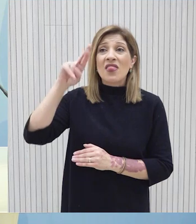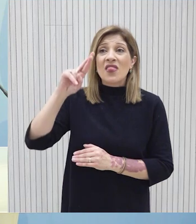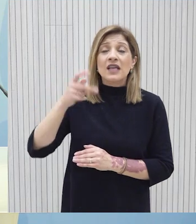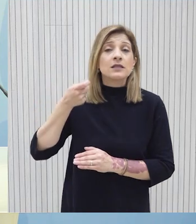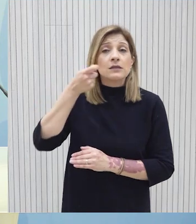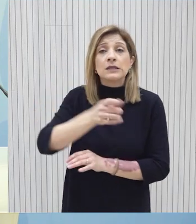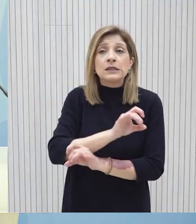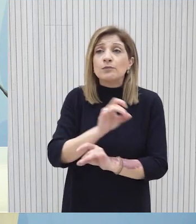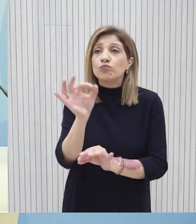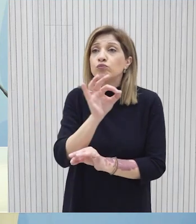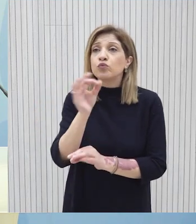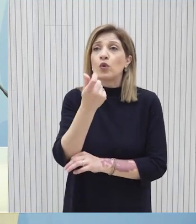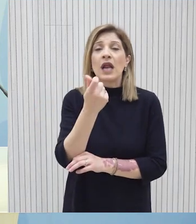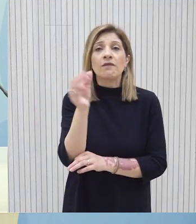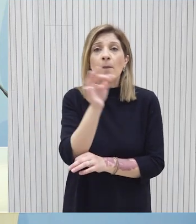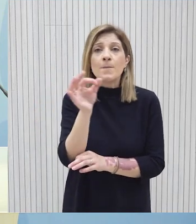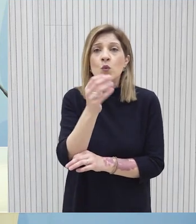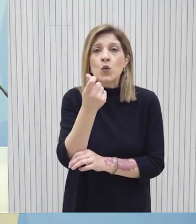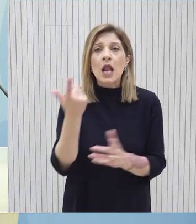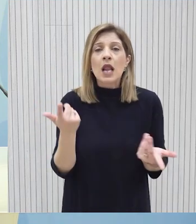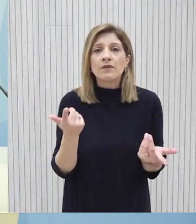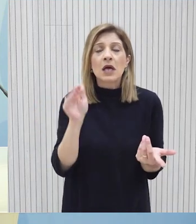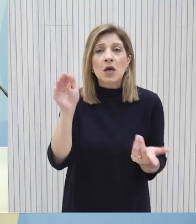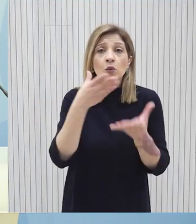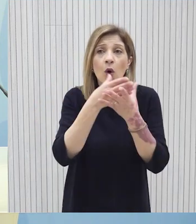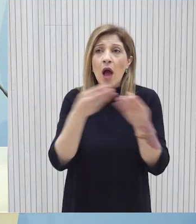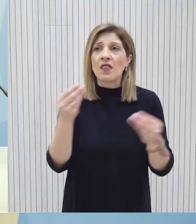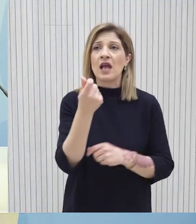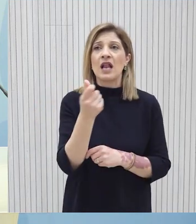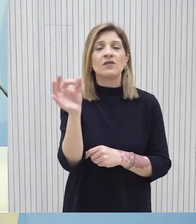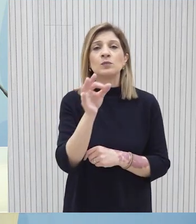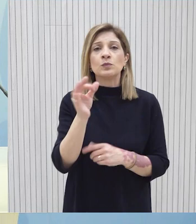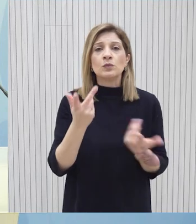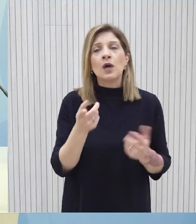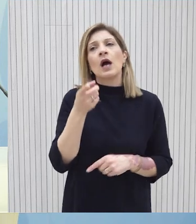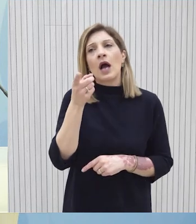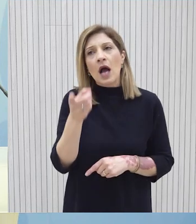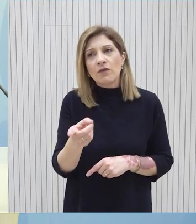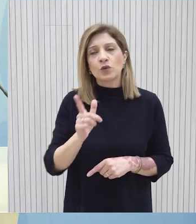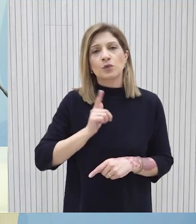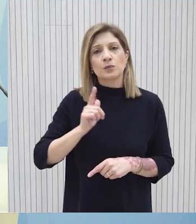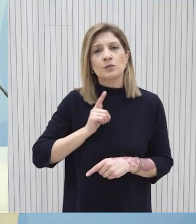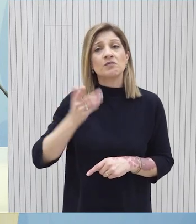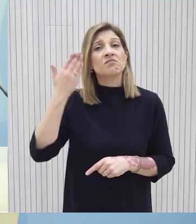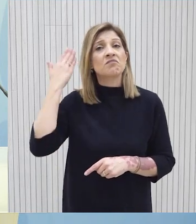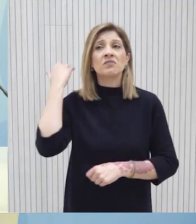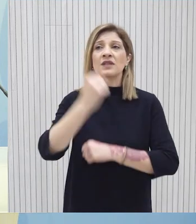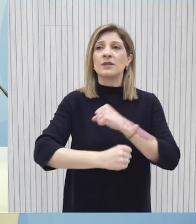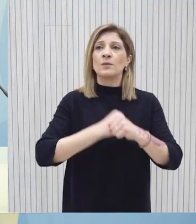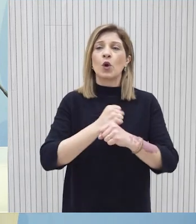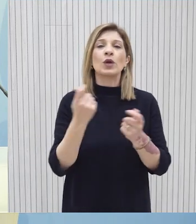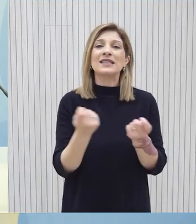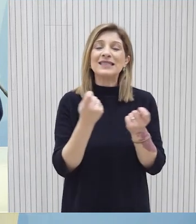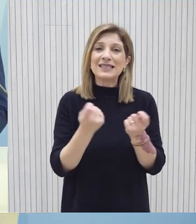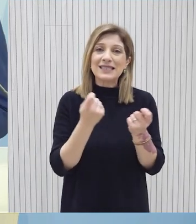ουσίας Θα πρέπει να μελετηθεί συγκεκριμένα εκείνο το στοιχείο σύμφωνα με το τι συνέβαινε τα προηγούμενα χρόνια